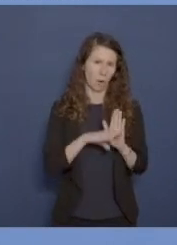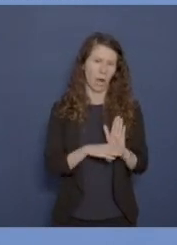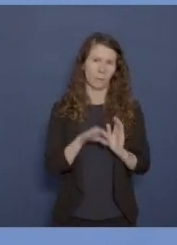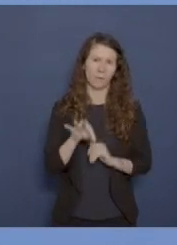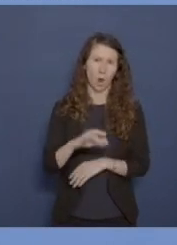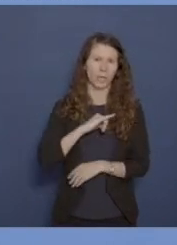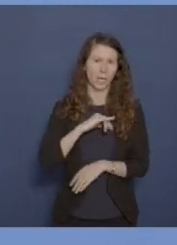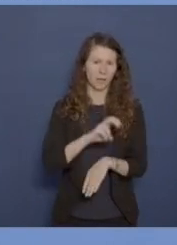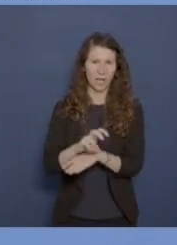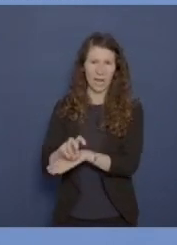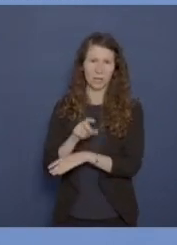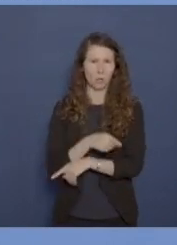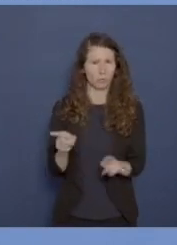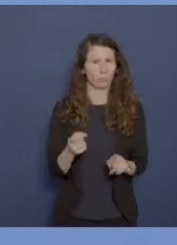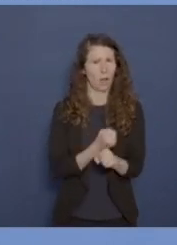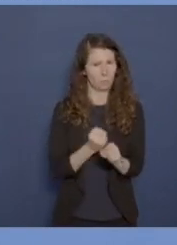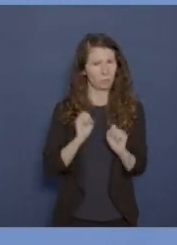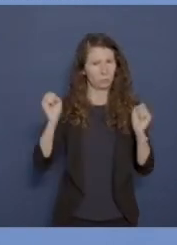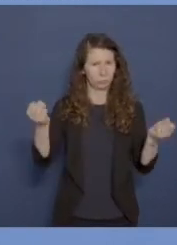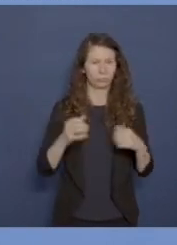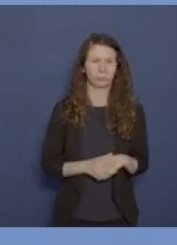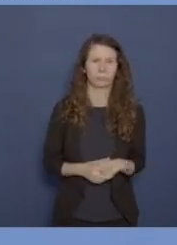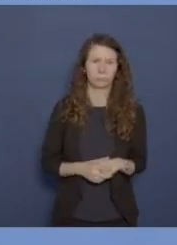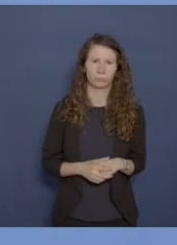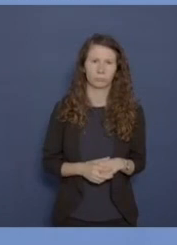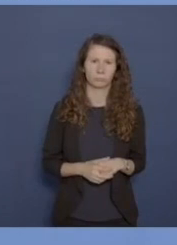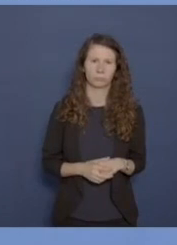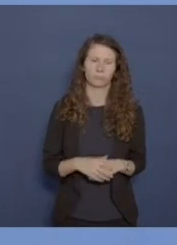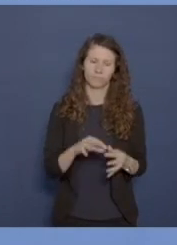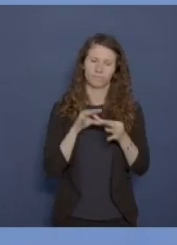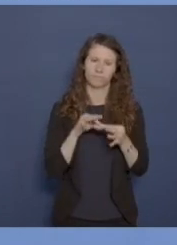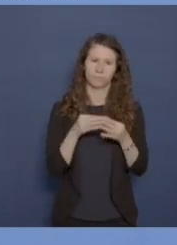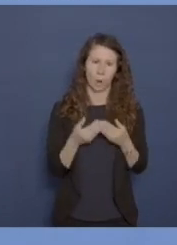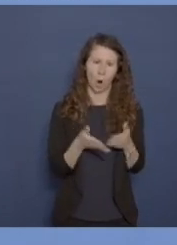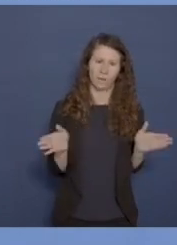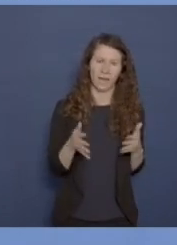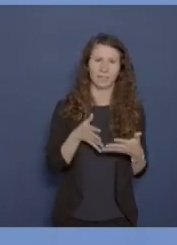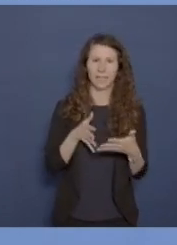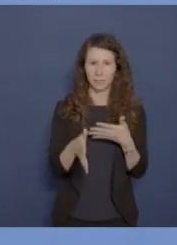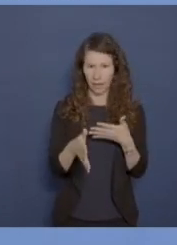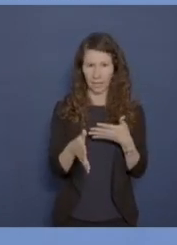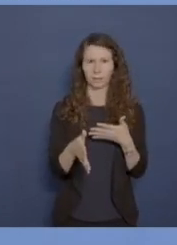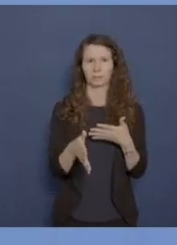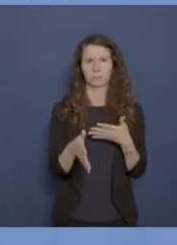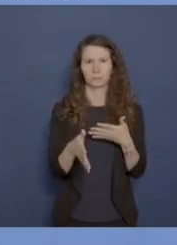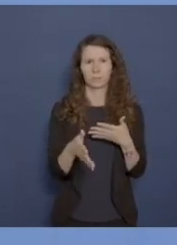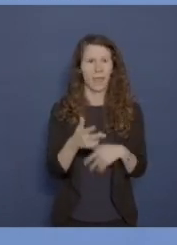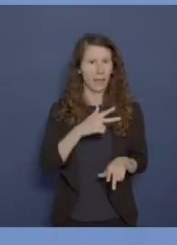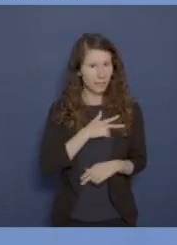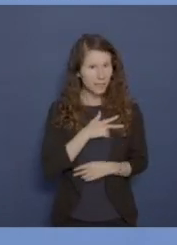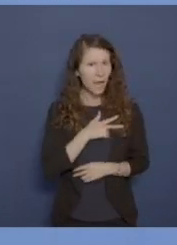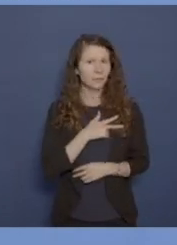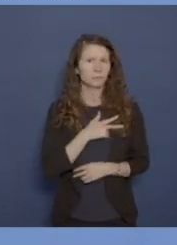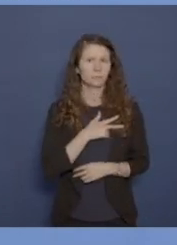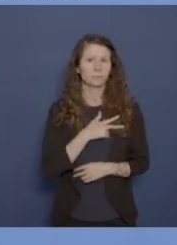von Interessenvertretung auf der Grundlage von Offenheit, Transparenz, Ehrlichkeit